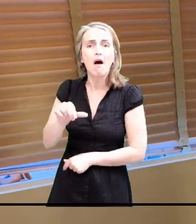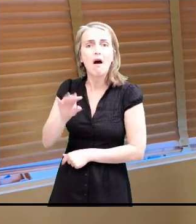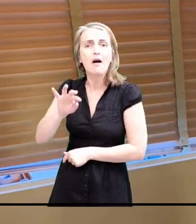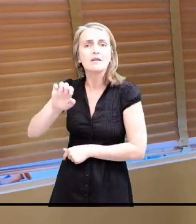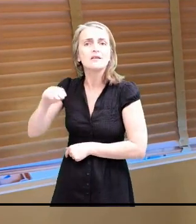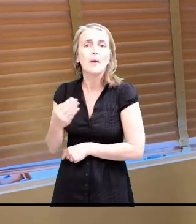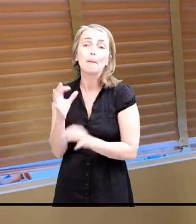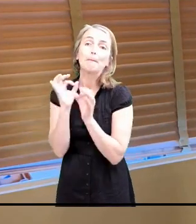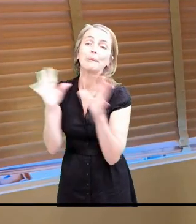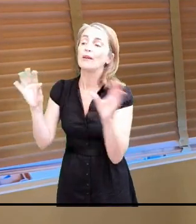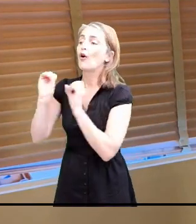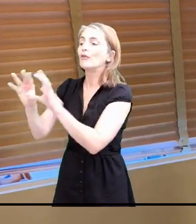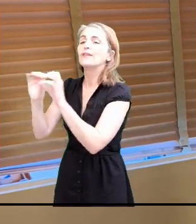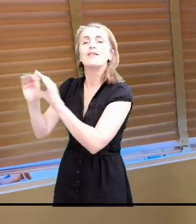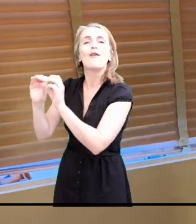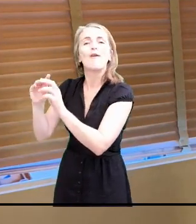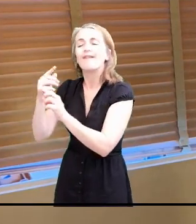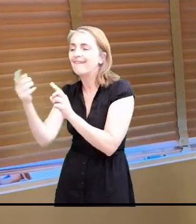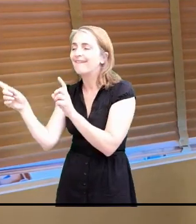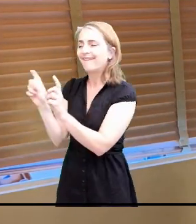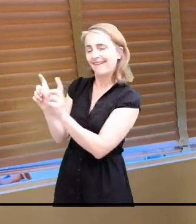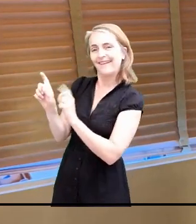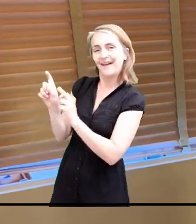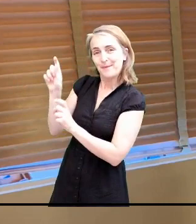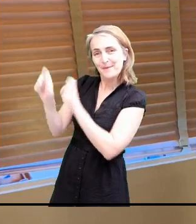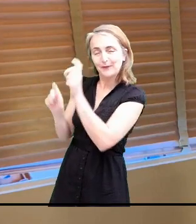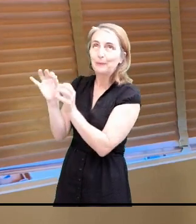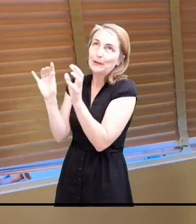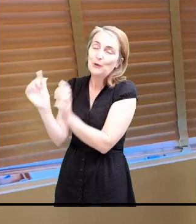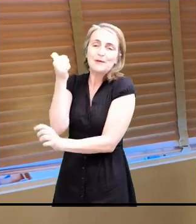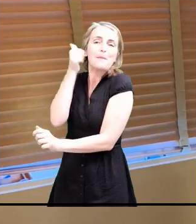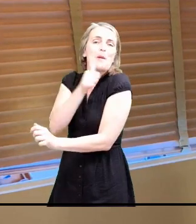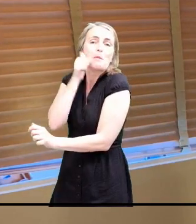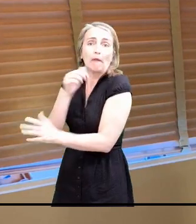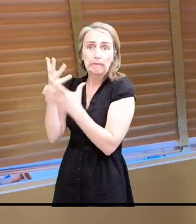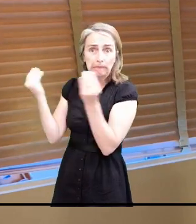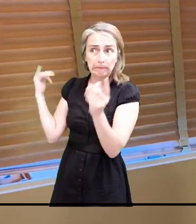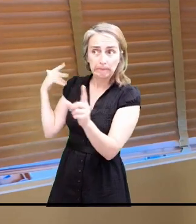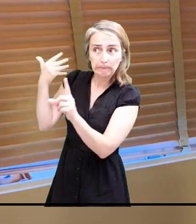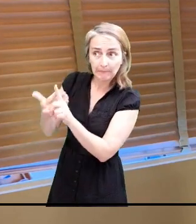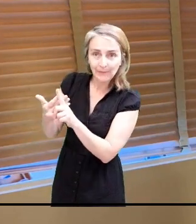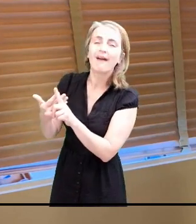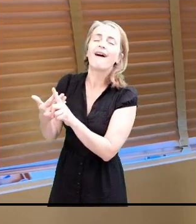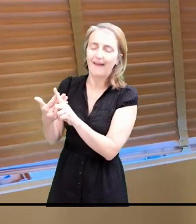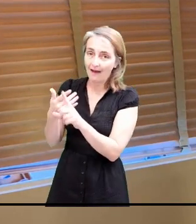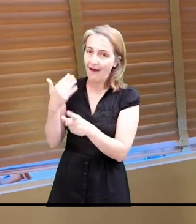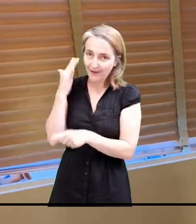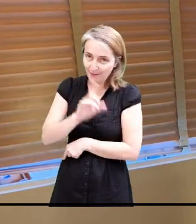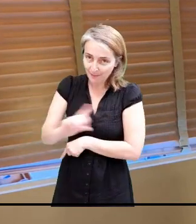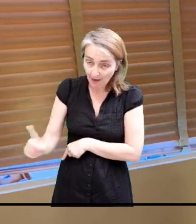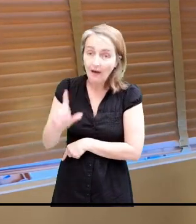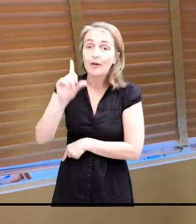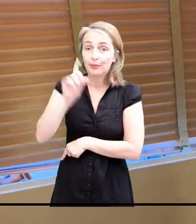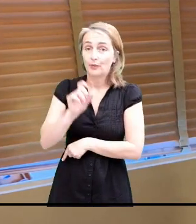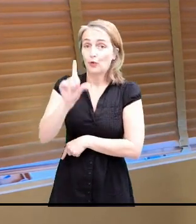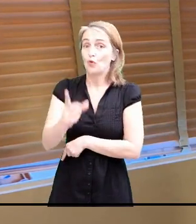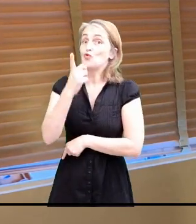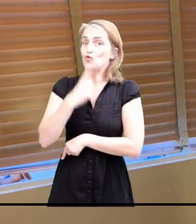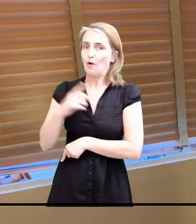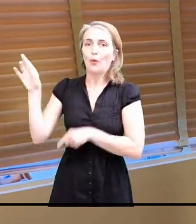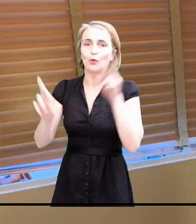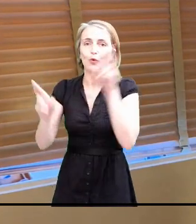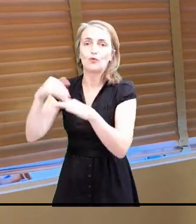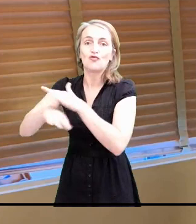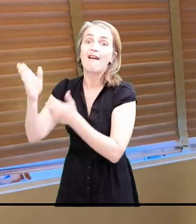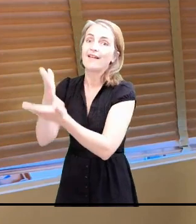sont à côté des enseignants de maternelle n'étaient pas là. Elles reviennent dans les classes à partir du 2 juin. Donc tout le monde est tranquille. Par